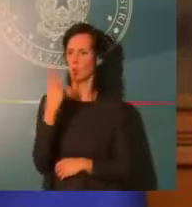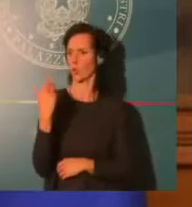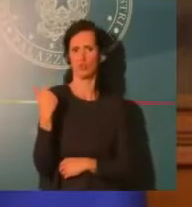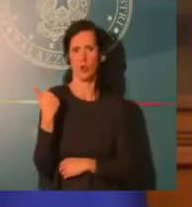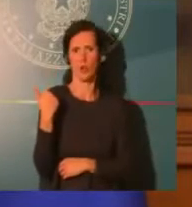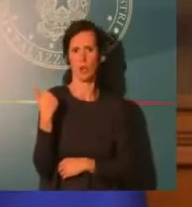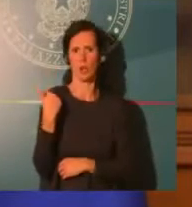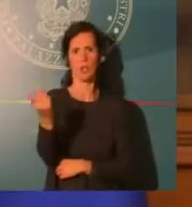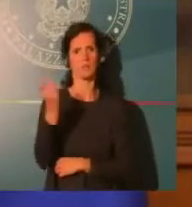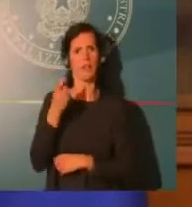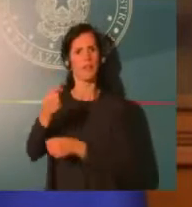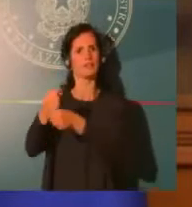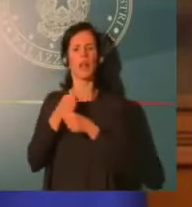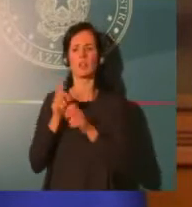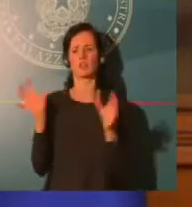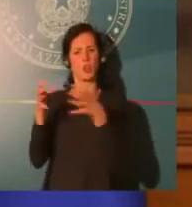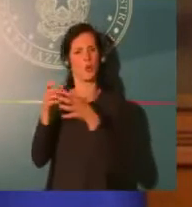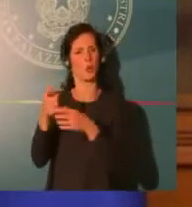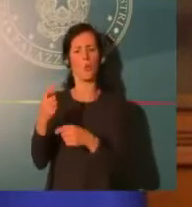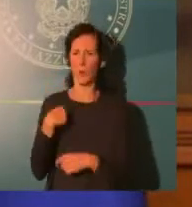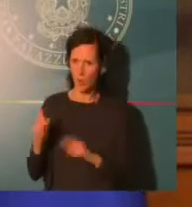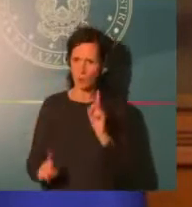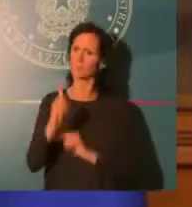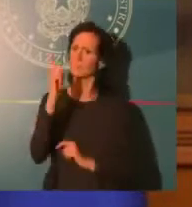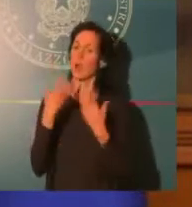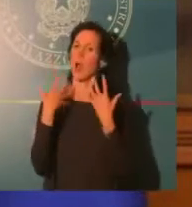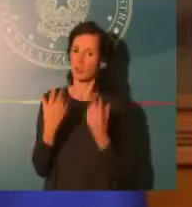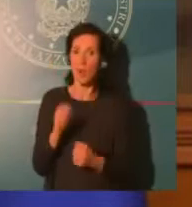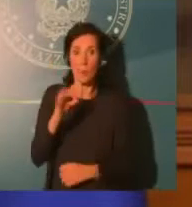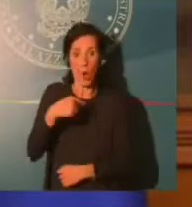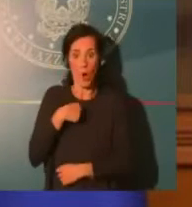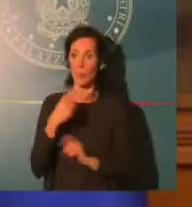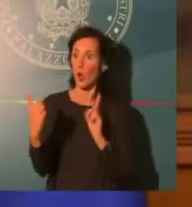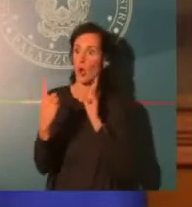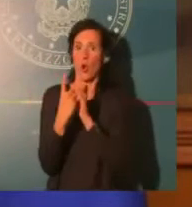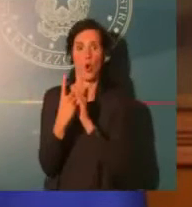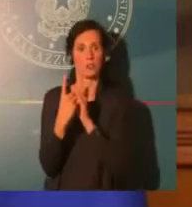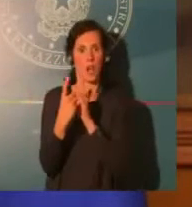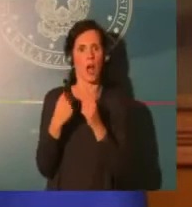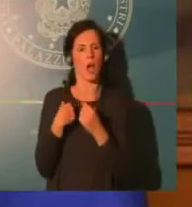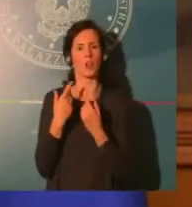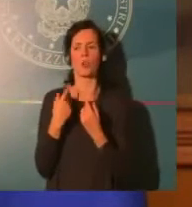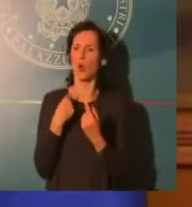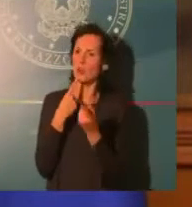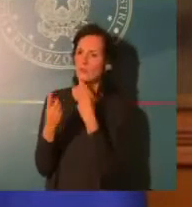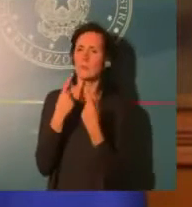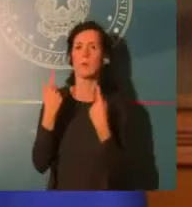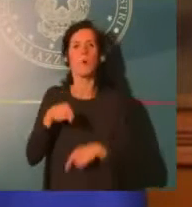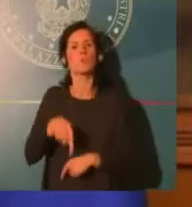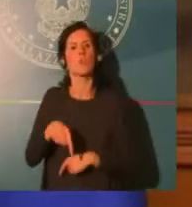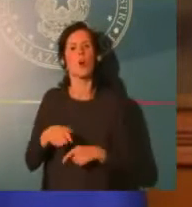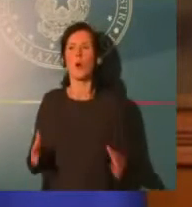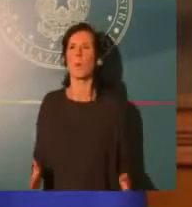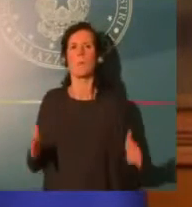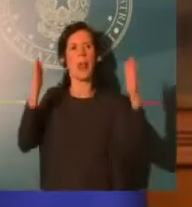un palazzo, voglio dire, isolato dal contesto della realtà circostante. Ho